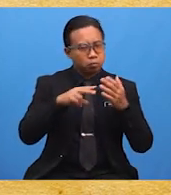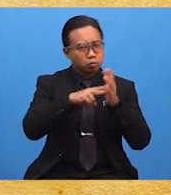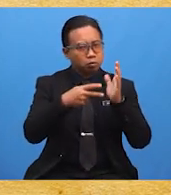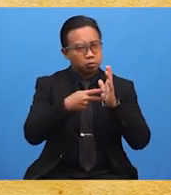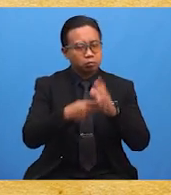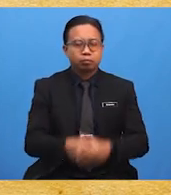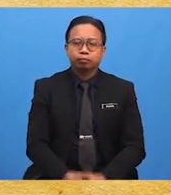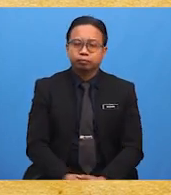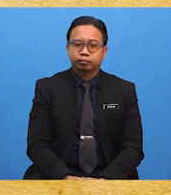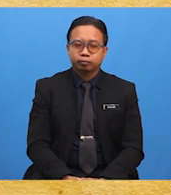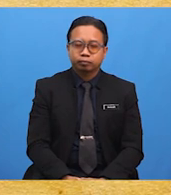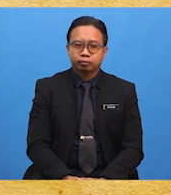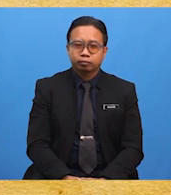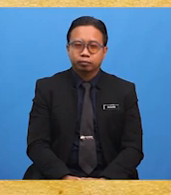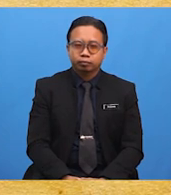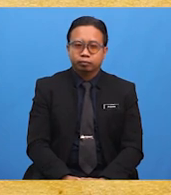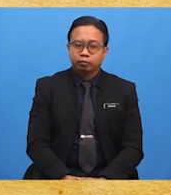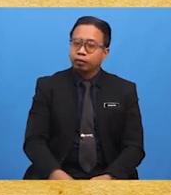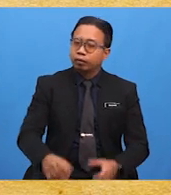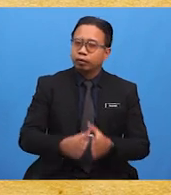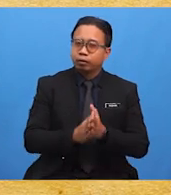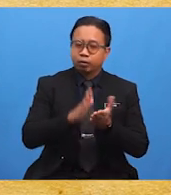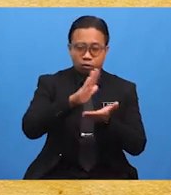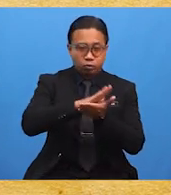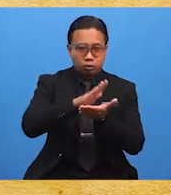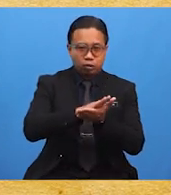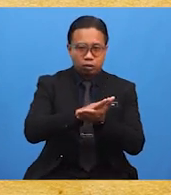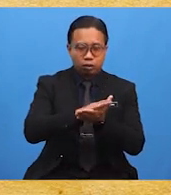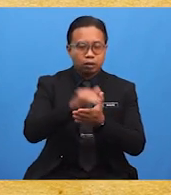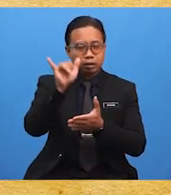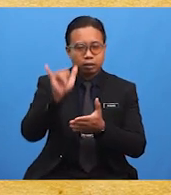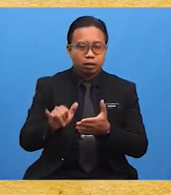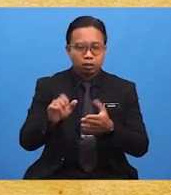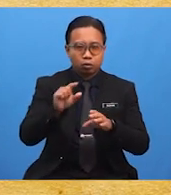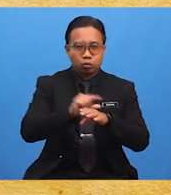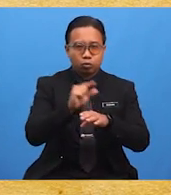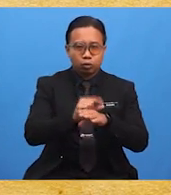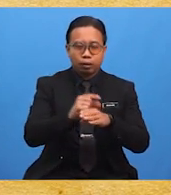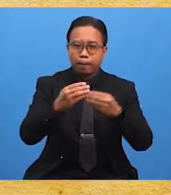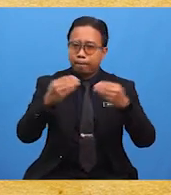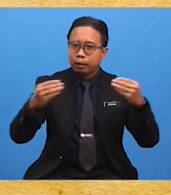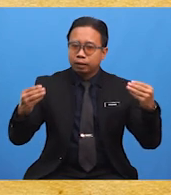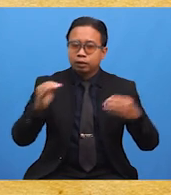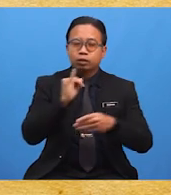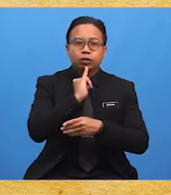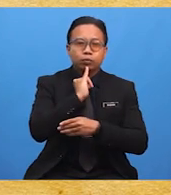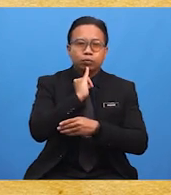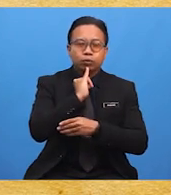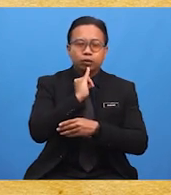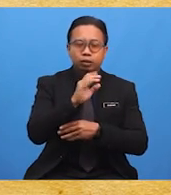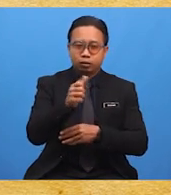Sekolah vernakula bermaksud sekolah yang menggunakan bahasa Ibunda